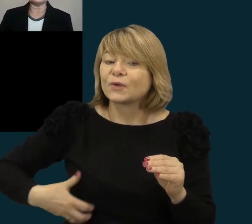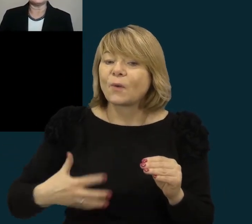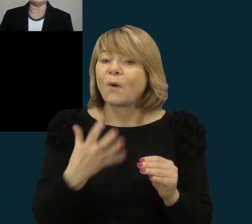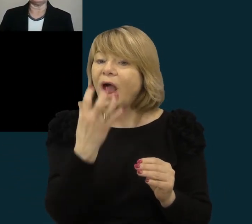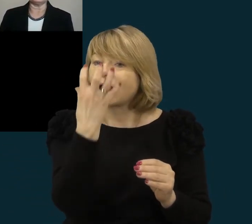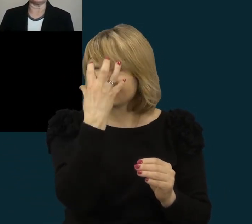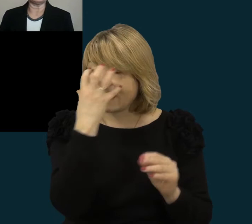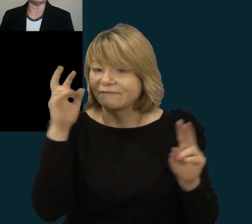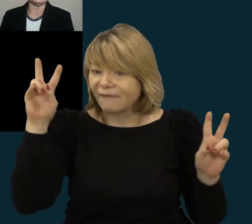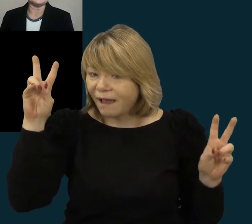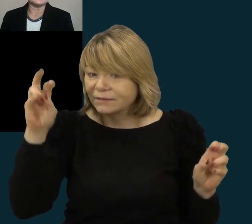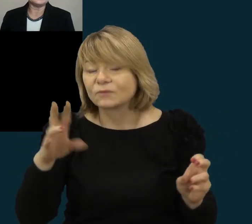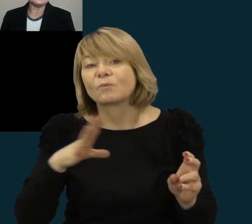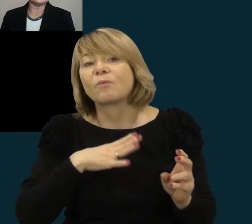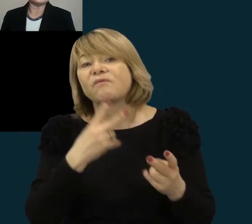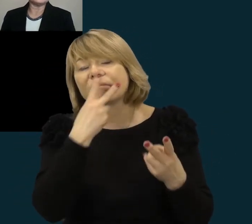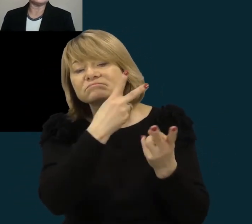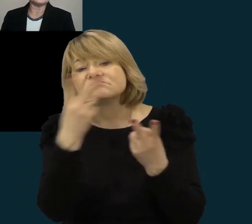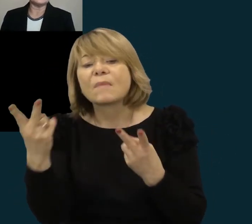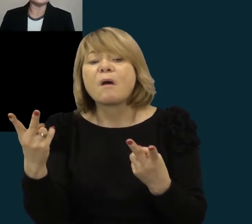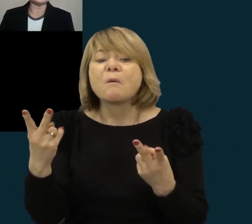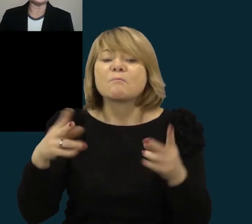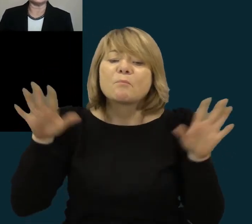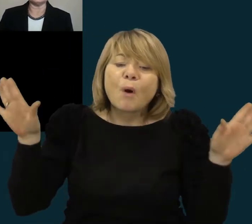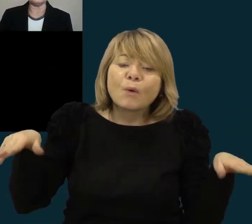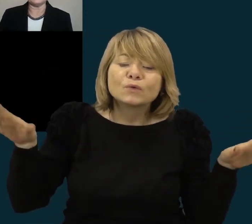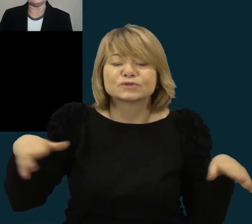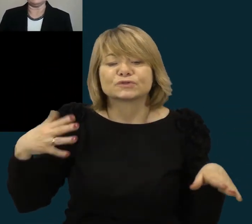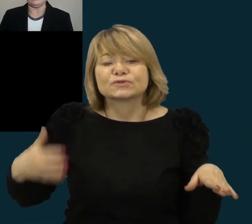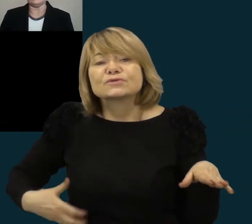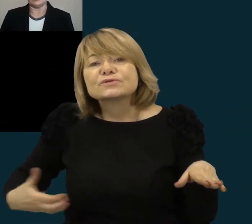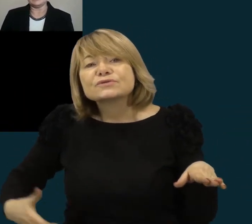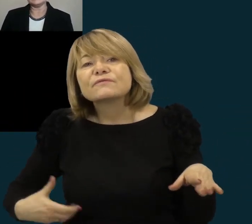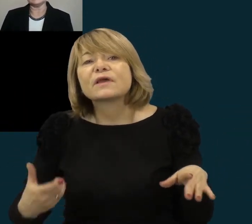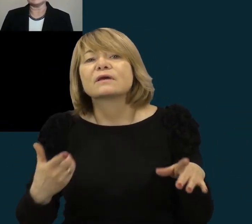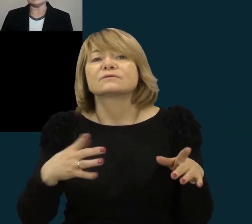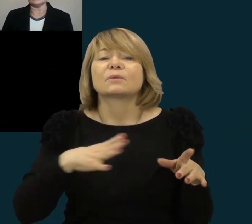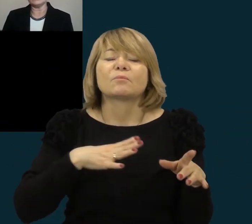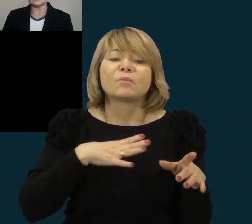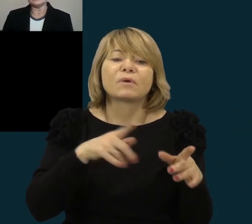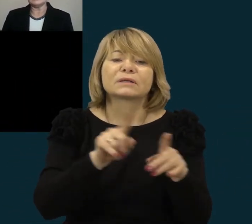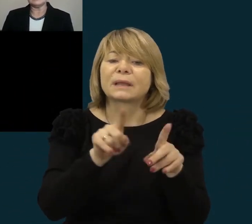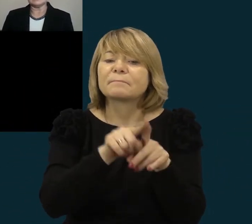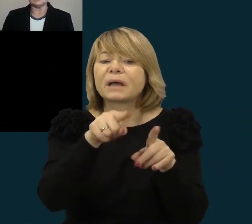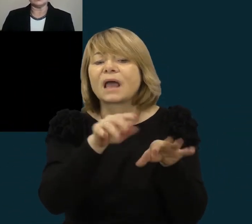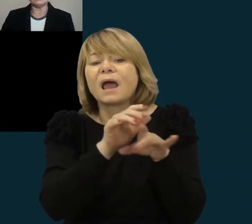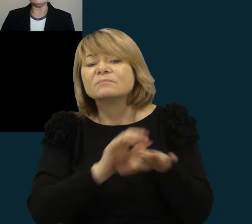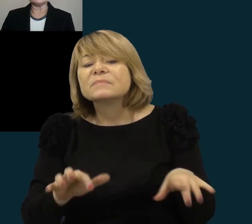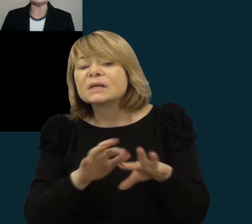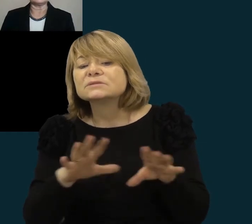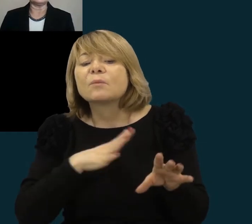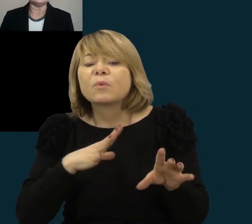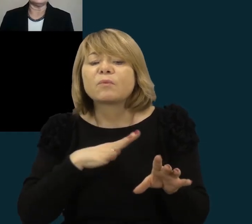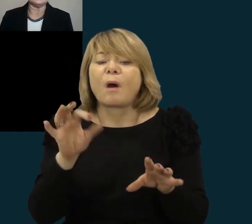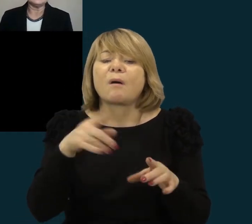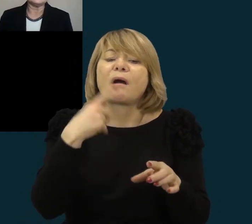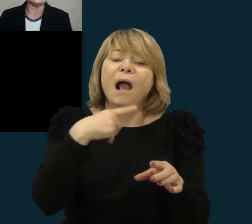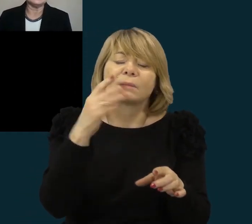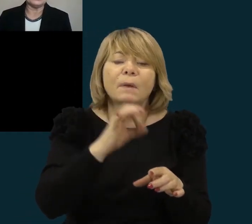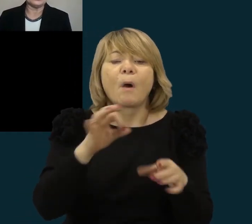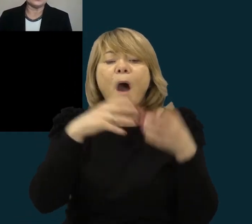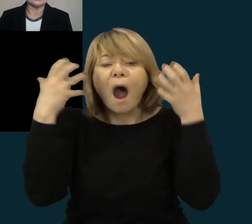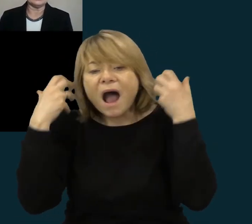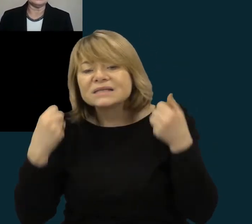pavaizdavo paukščių žvėris. Suita susideda iš atskirų piesų, pavyzdžiui, asilas, jėgutė ir taip toliau išvardėjami